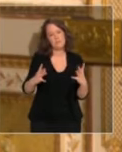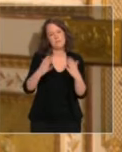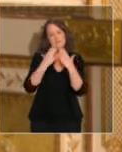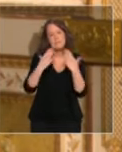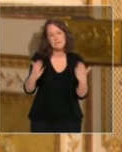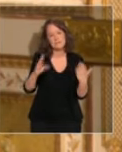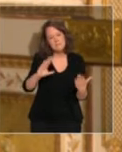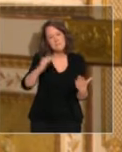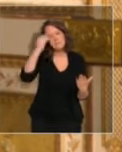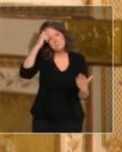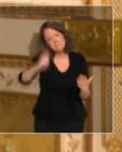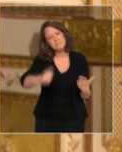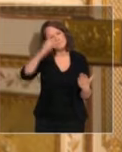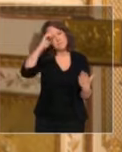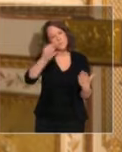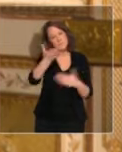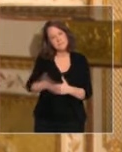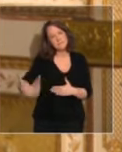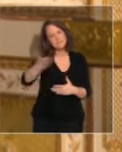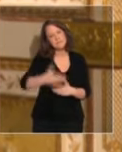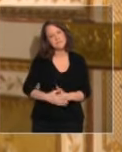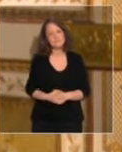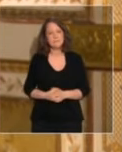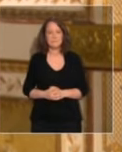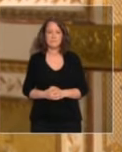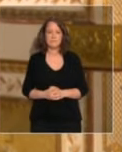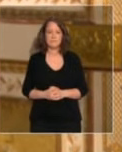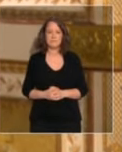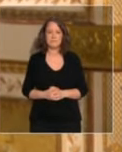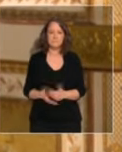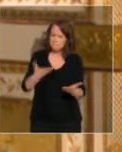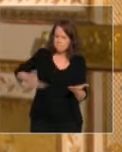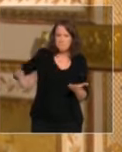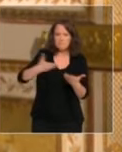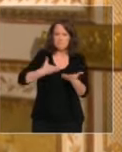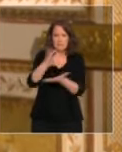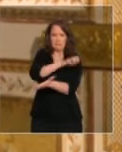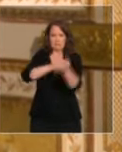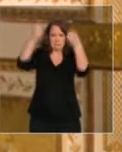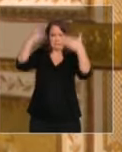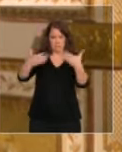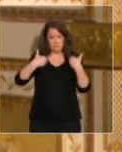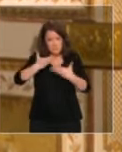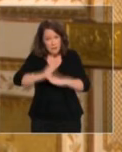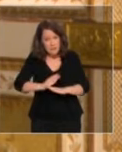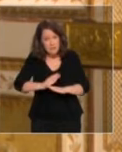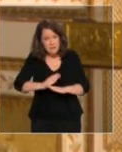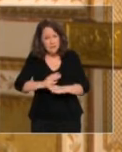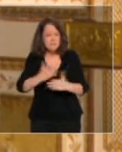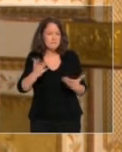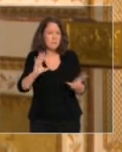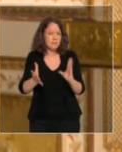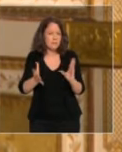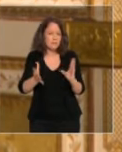reconnaissance. Alors, étions-nous préparés à cette crise ? À l'évidence, pas assez.